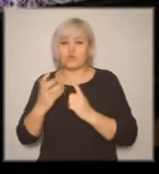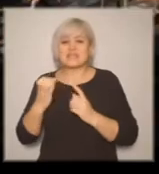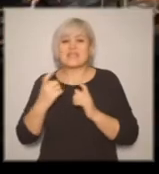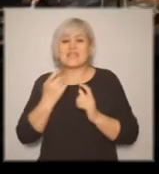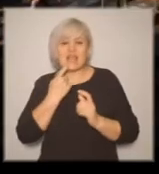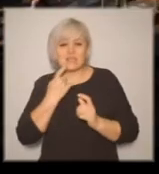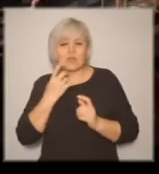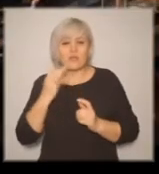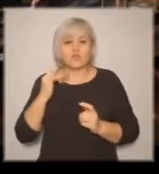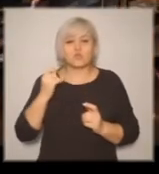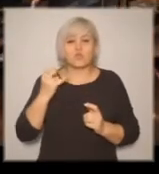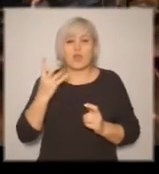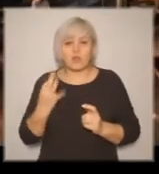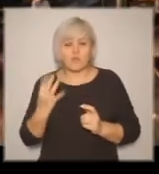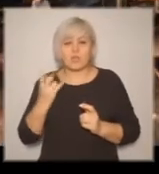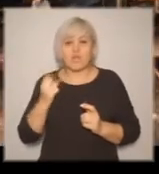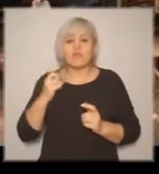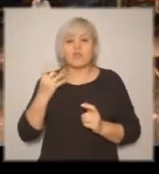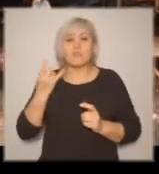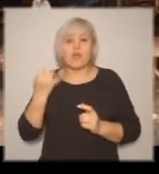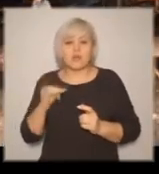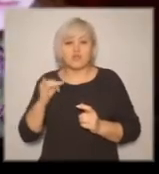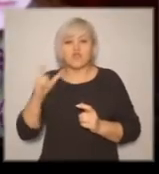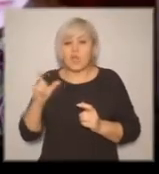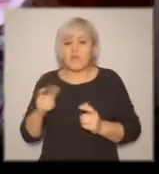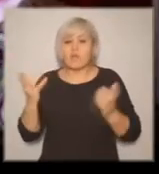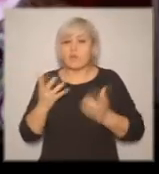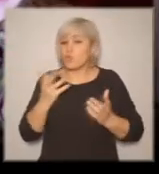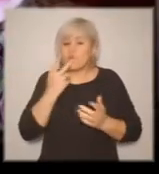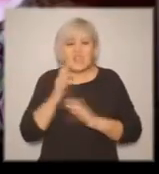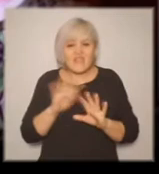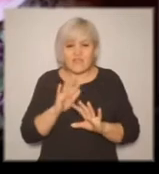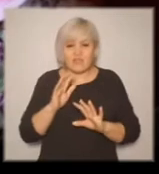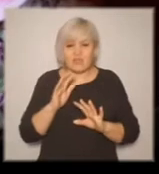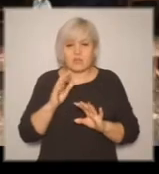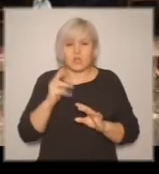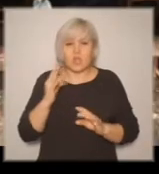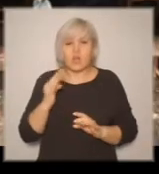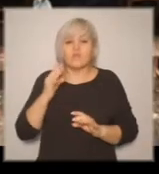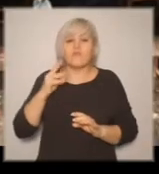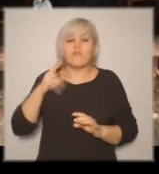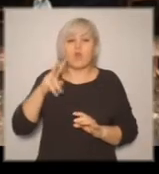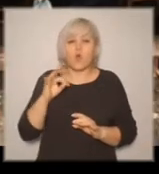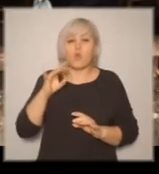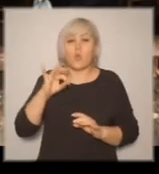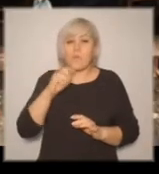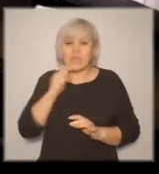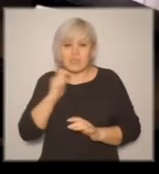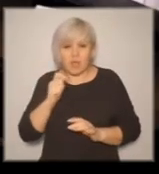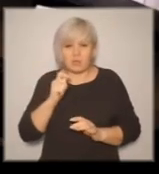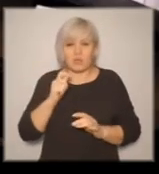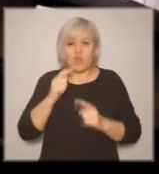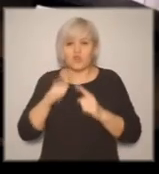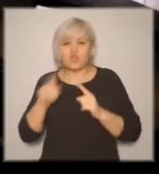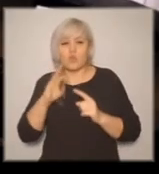обычного комментирования для зрячих людей, потому что есть специфика. Нужно учитывать специфику